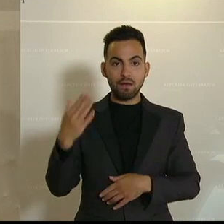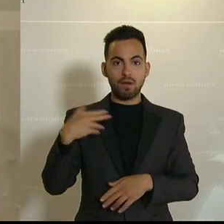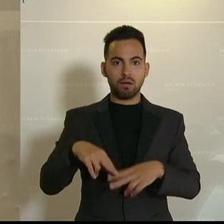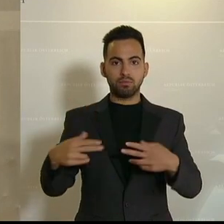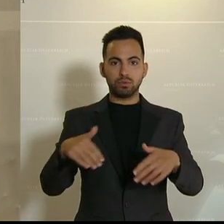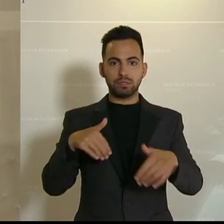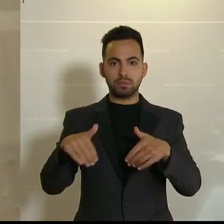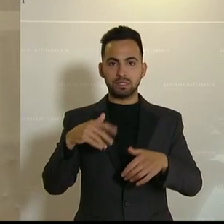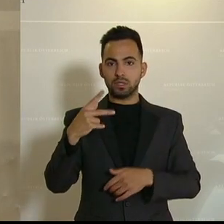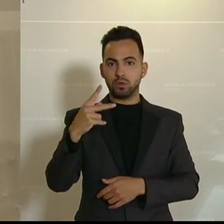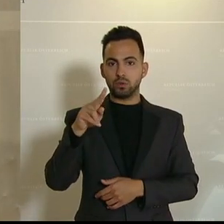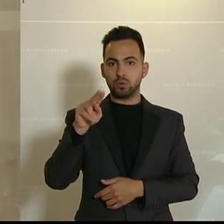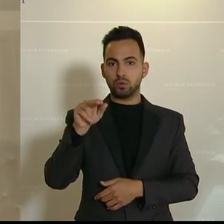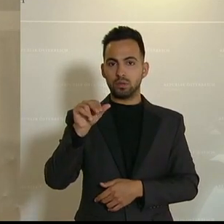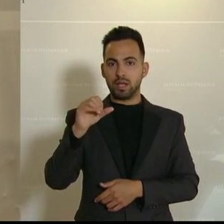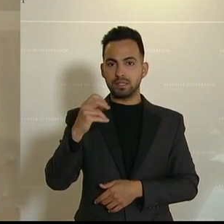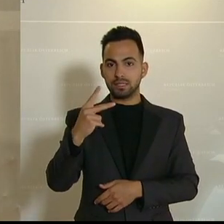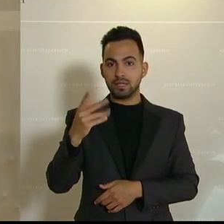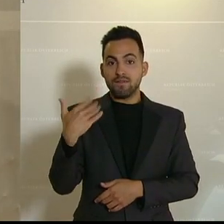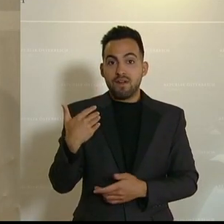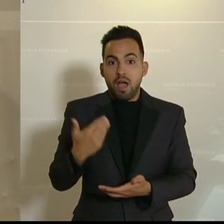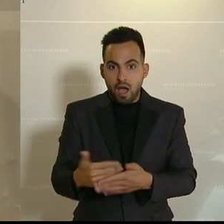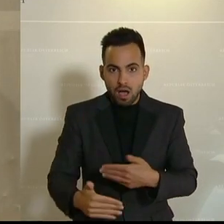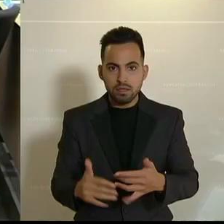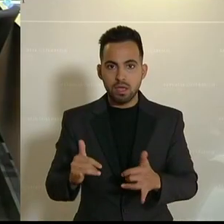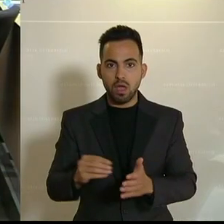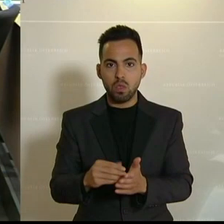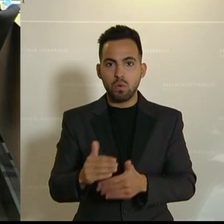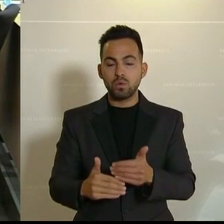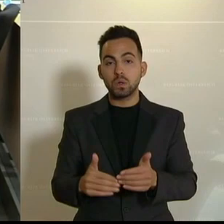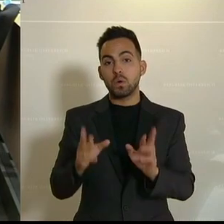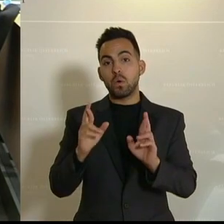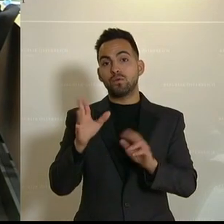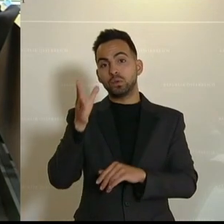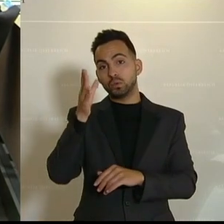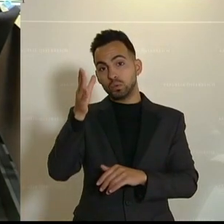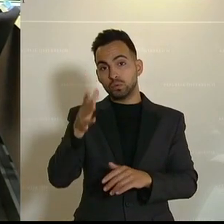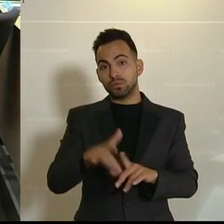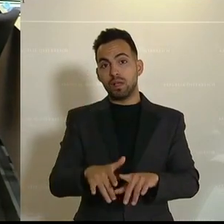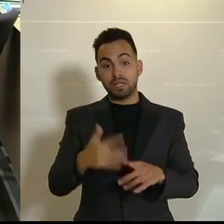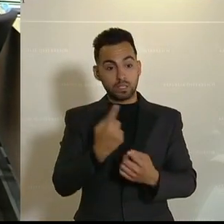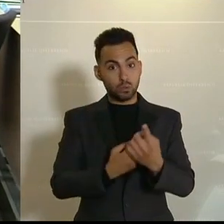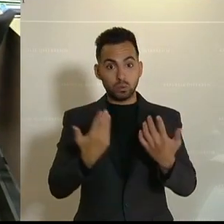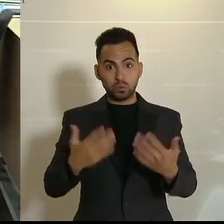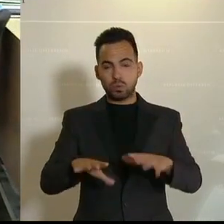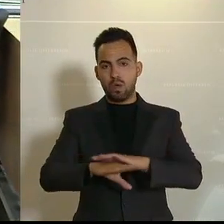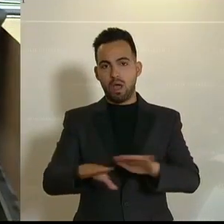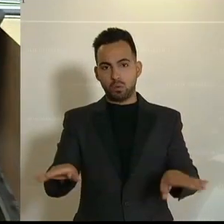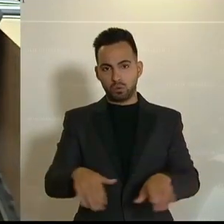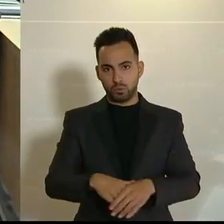Bundesminister Kunasek noch auf den Weg gebracht, in Zukunft abgestellt werden können.